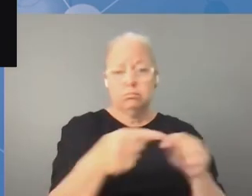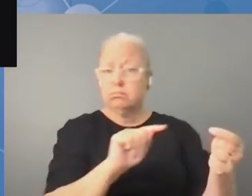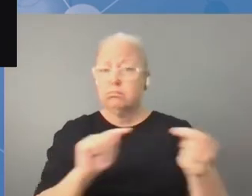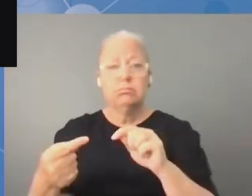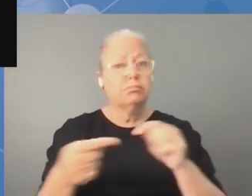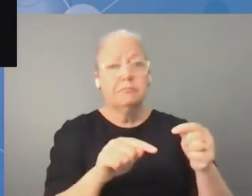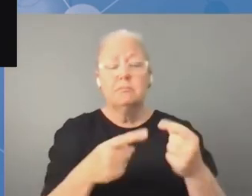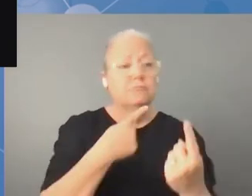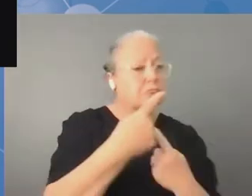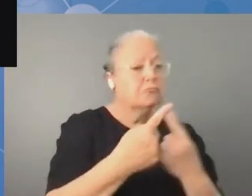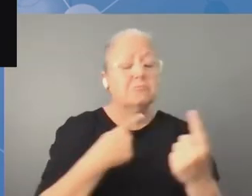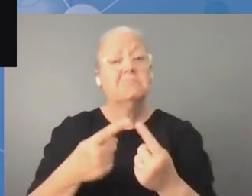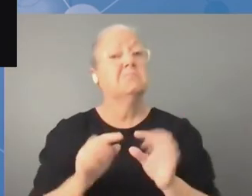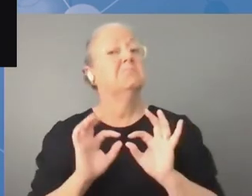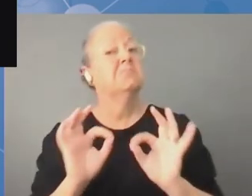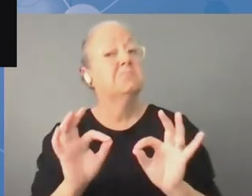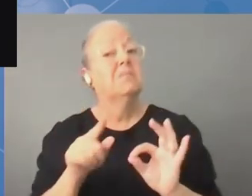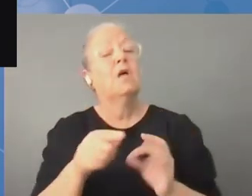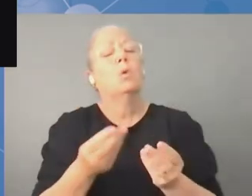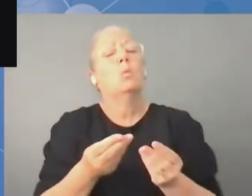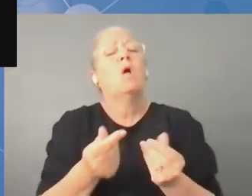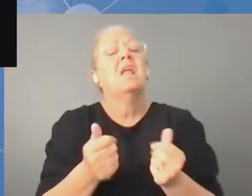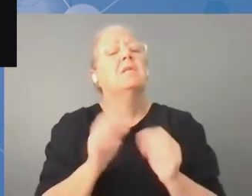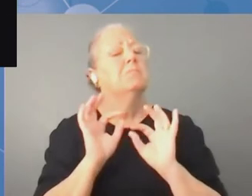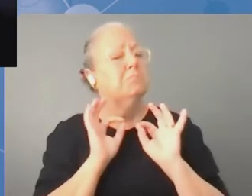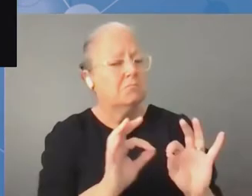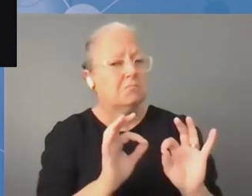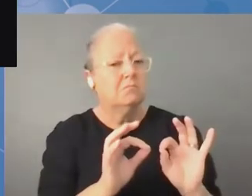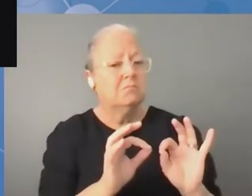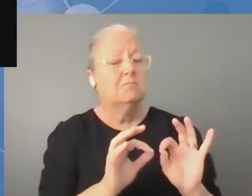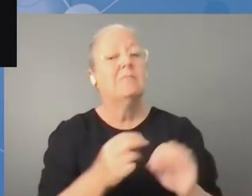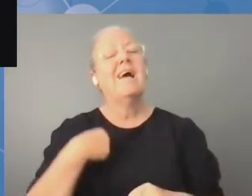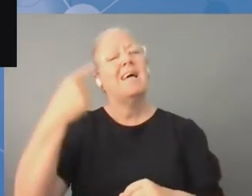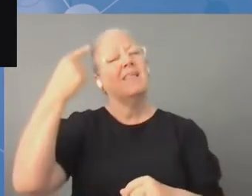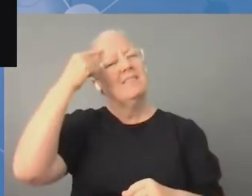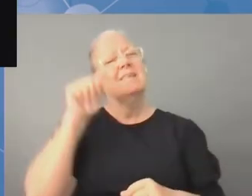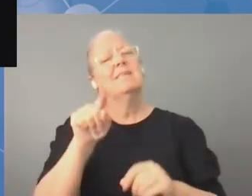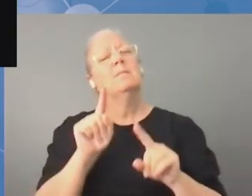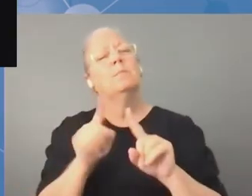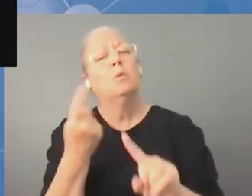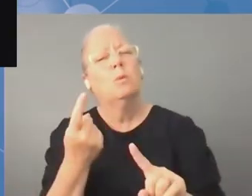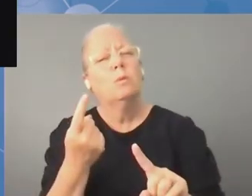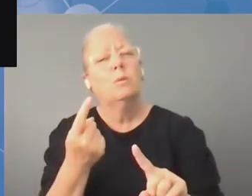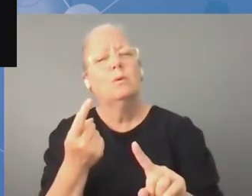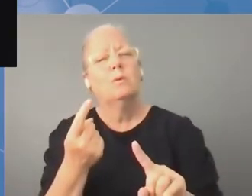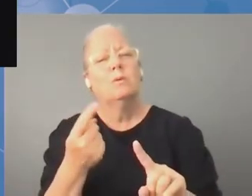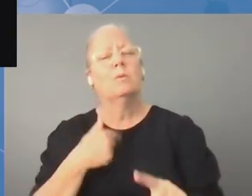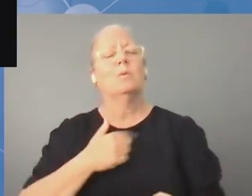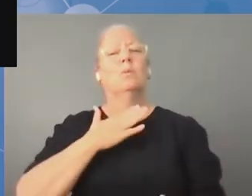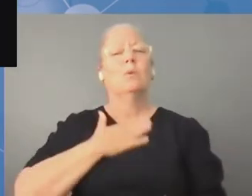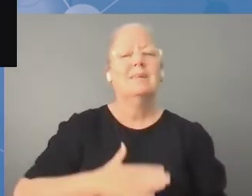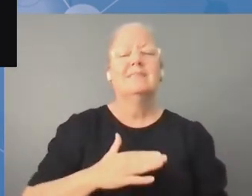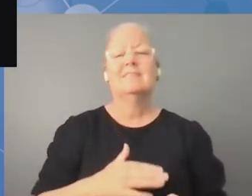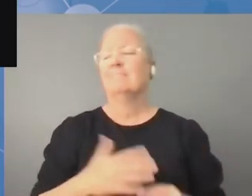czy językowej na takim forum jak nasze. Podczas ostatniej sesji plenarnej na temat forów